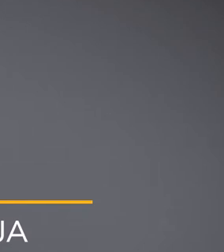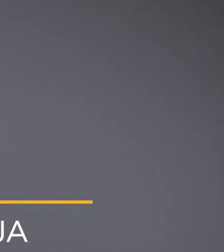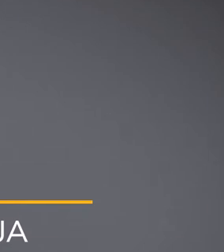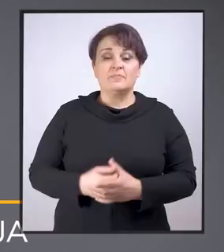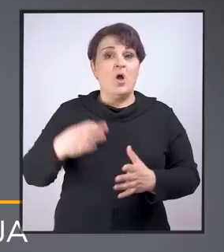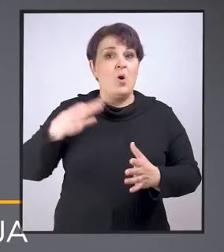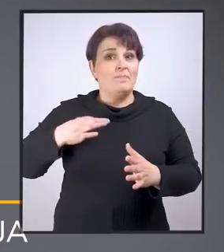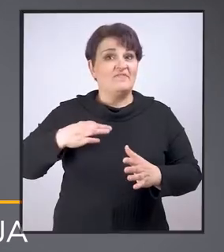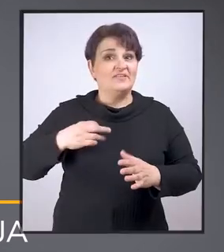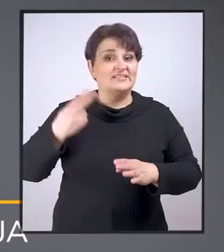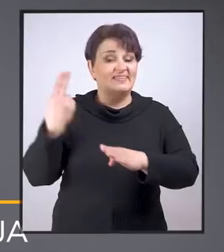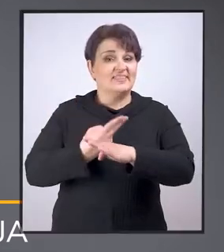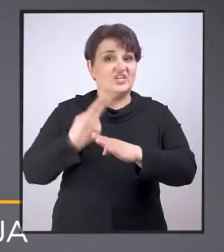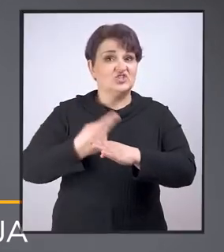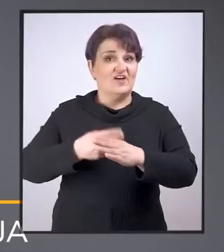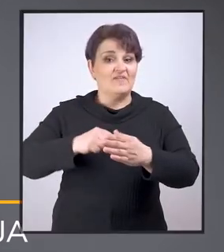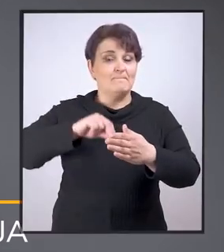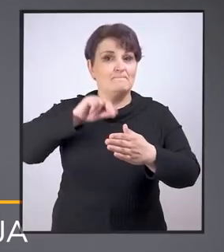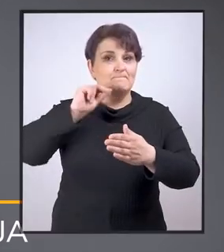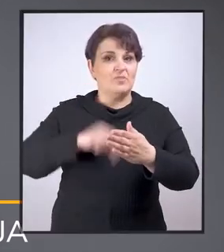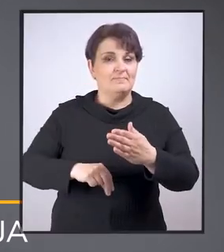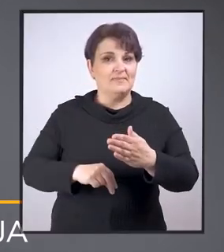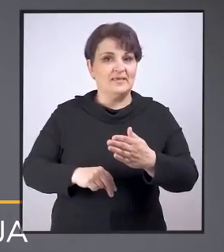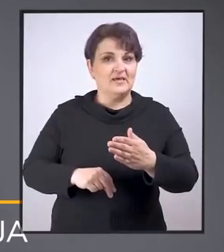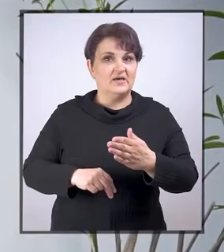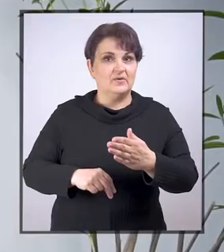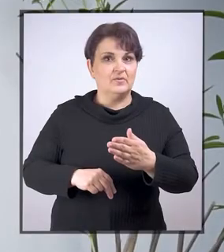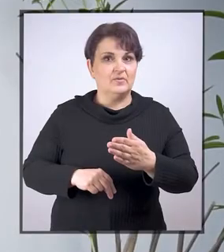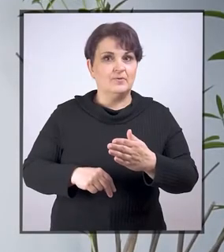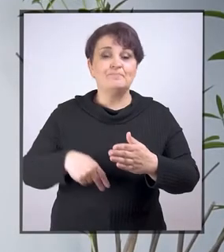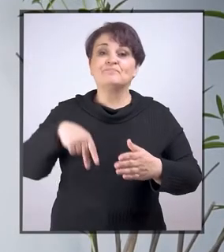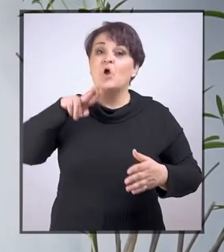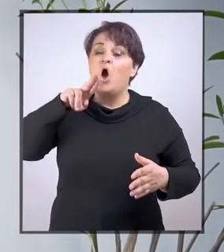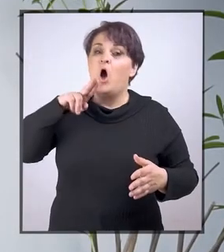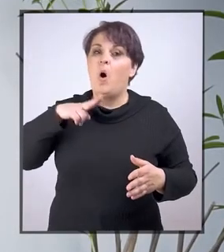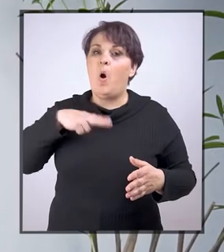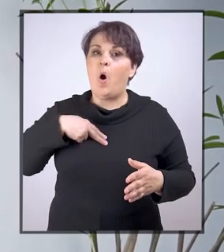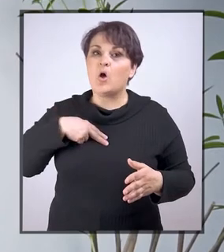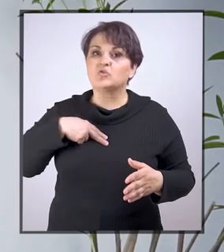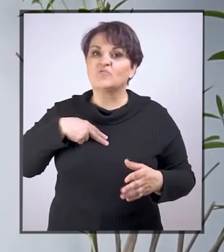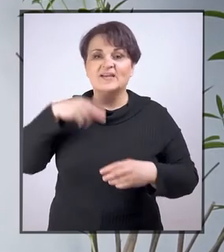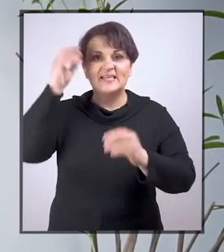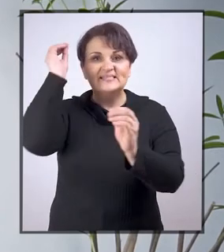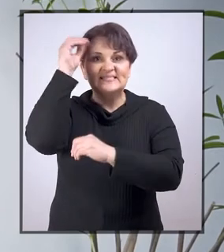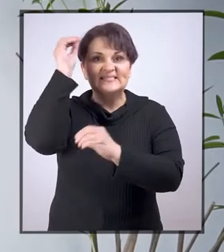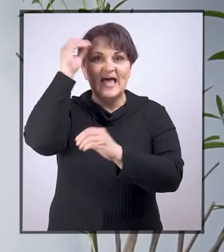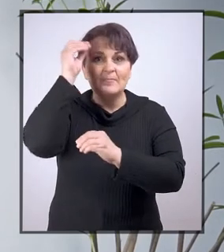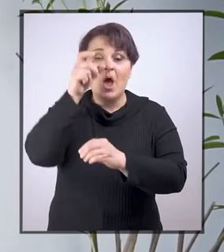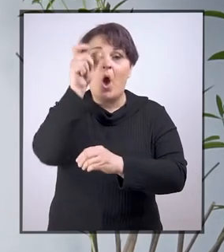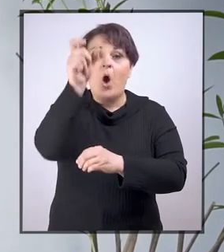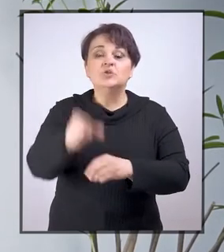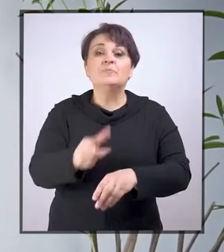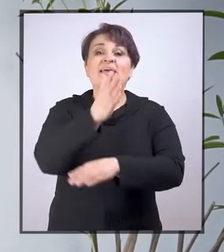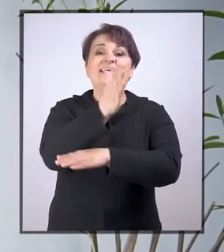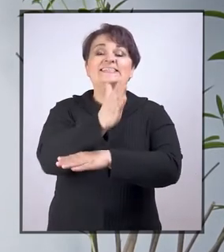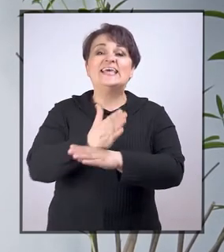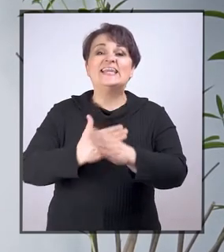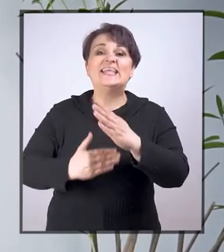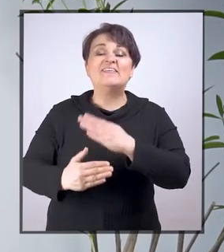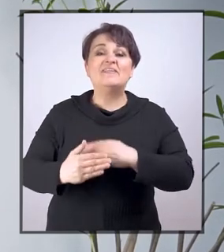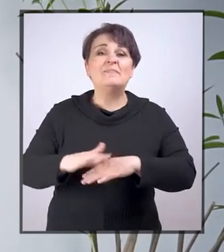Obaveze država potpisnica potpisnica. Odgovornost za obrazovanje osoba sa